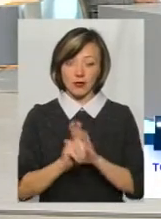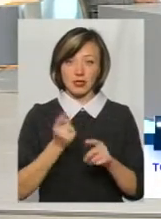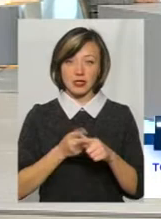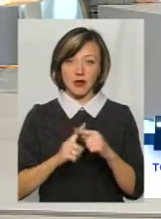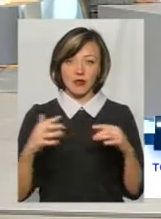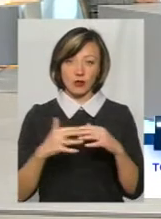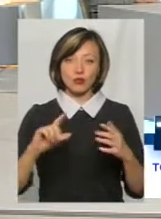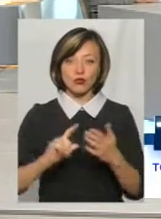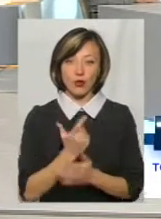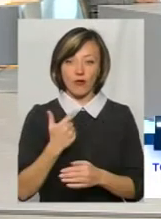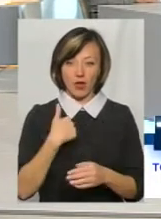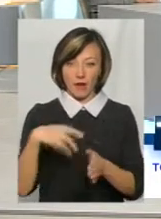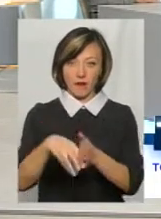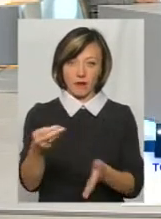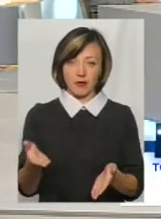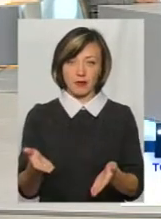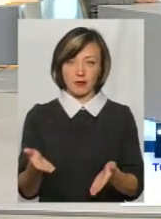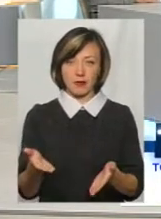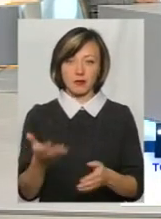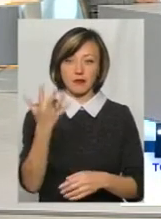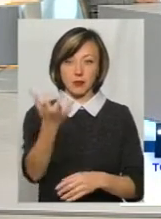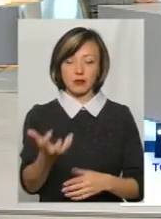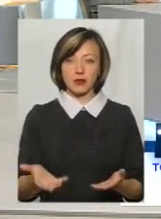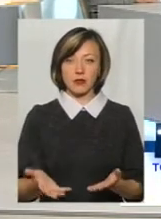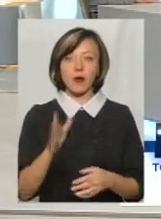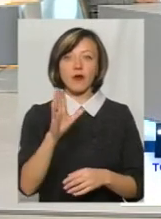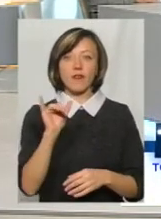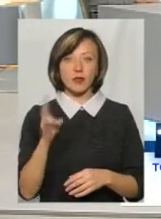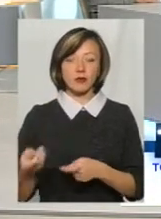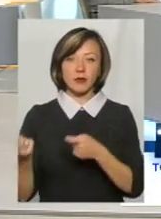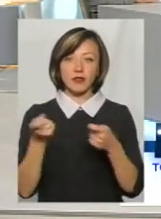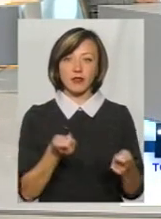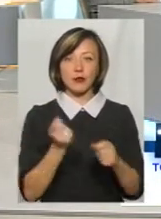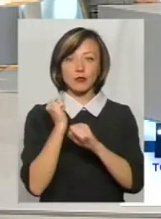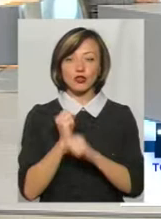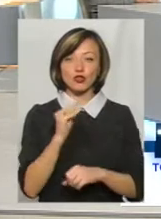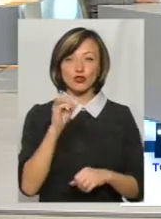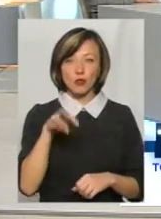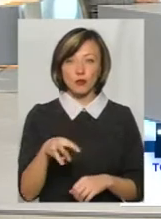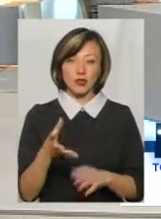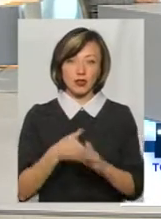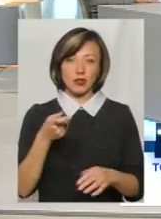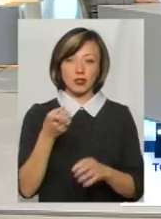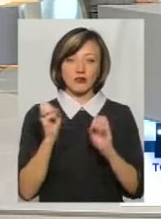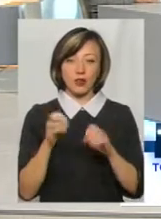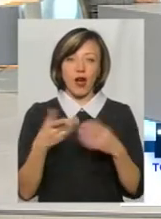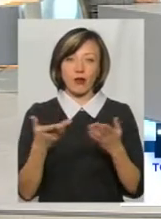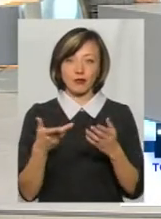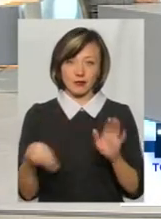війна, знову йду голосую, бо він дав 500 гривень, бо він привіз мішок жому, чи там ще якусь подачку зробив.